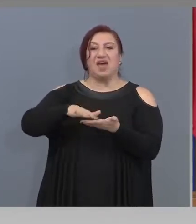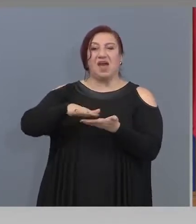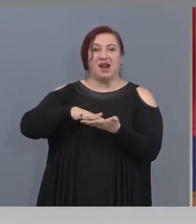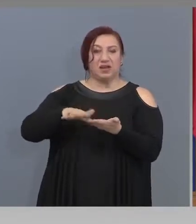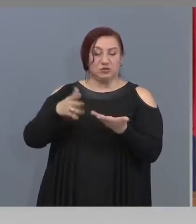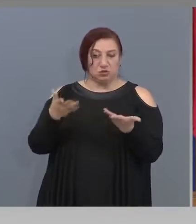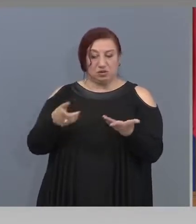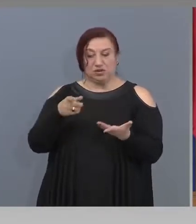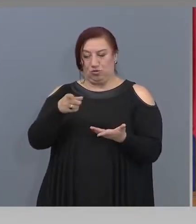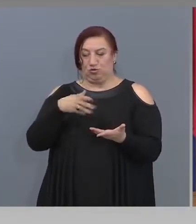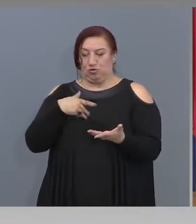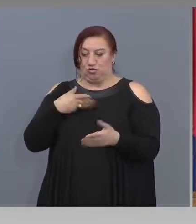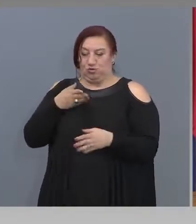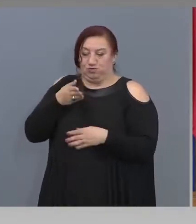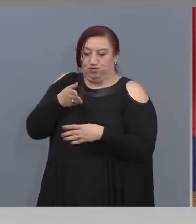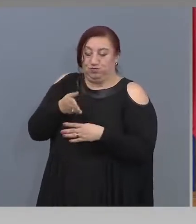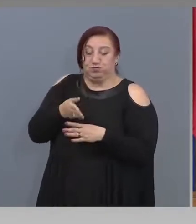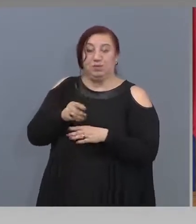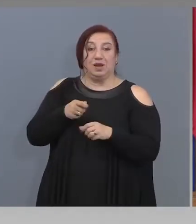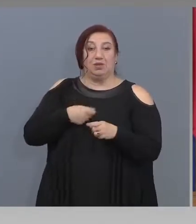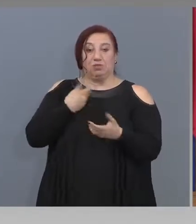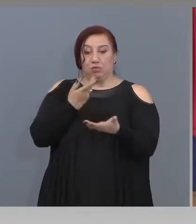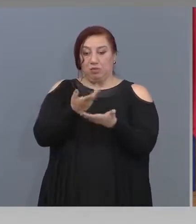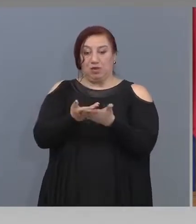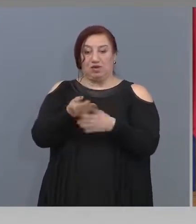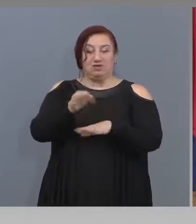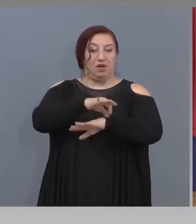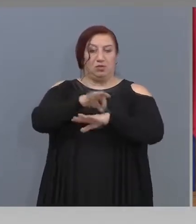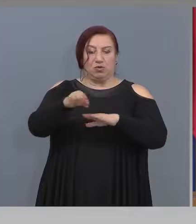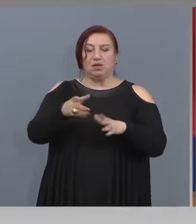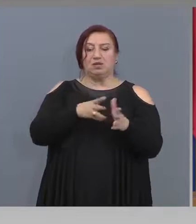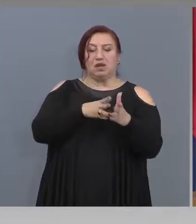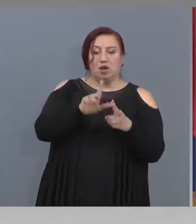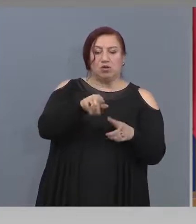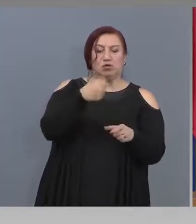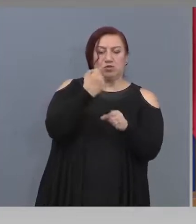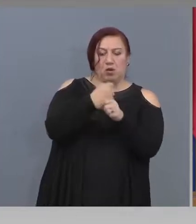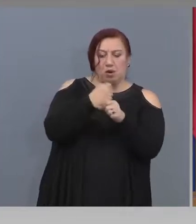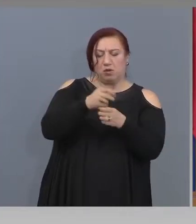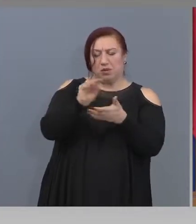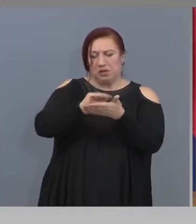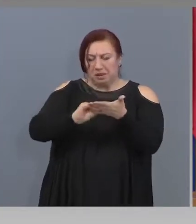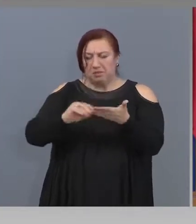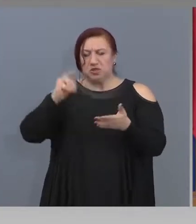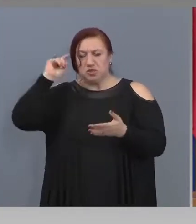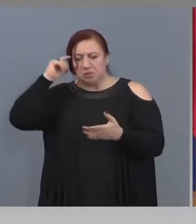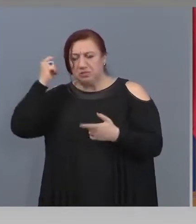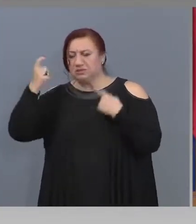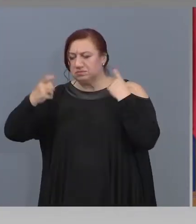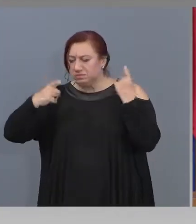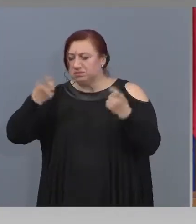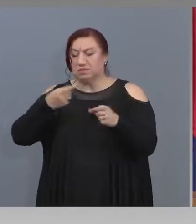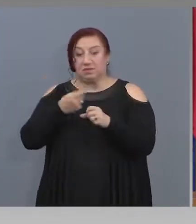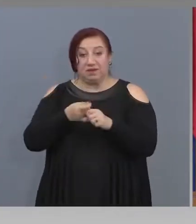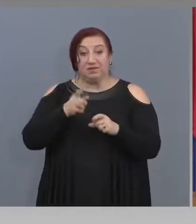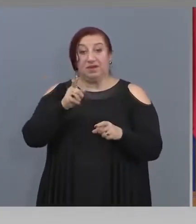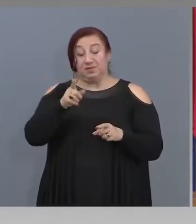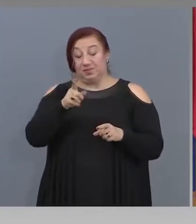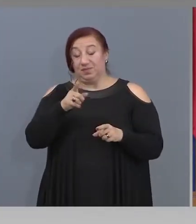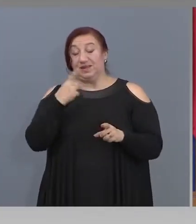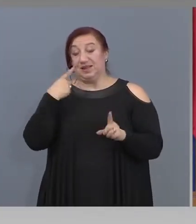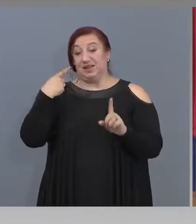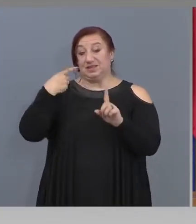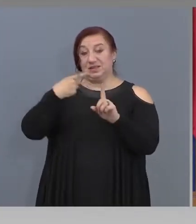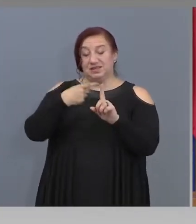за проекта. за хората, които работят по проекта, които го мислят, анализират, действат и така нататък. С оглед на по